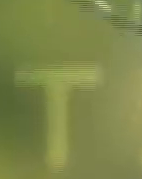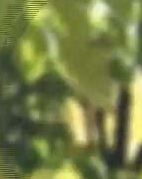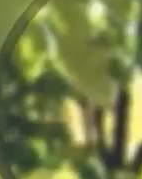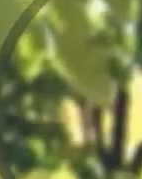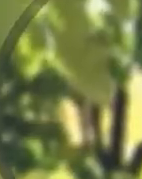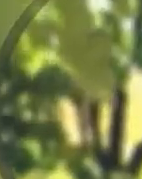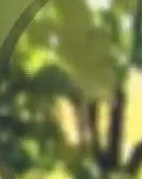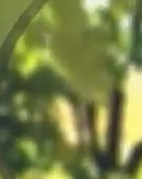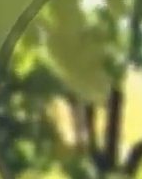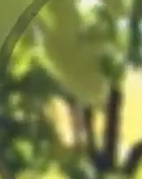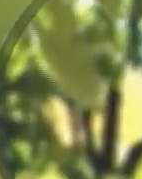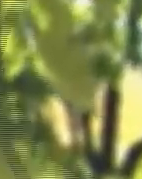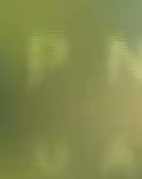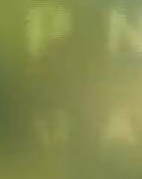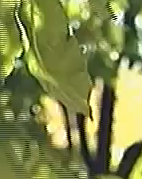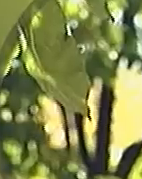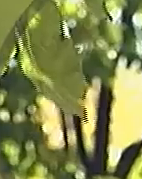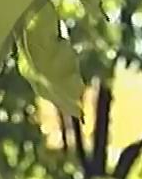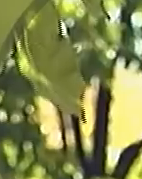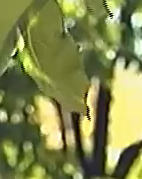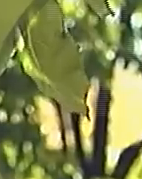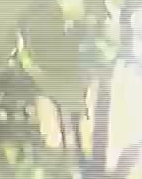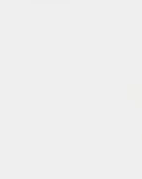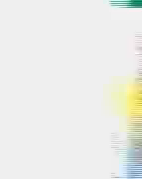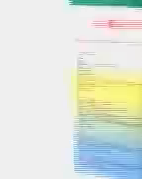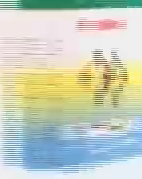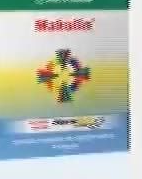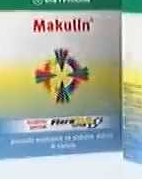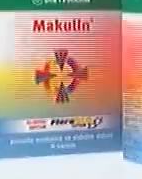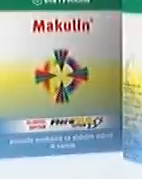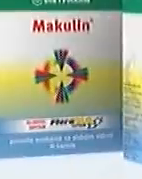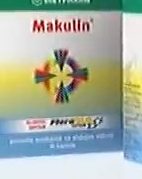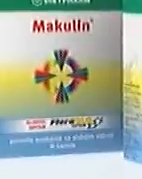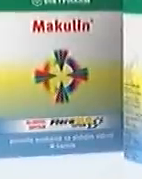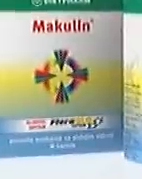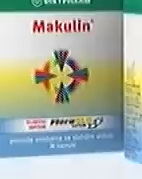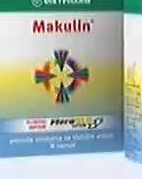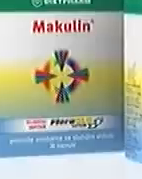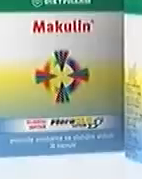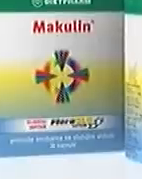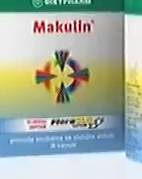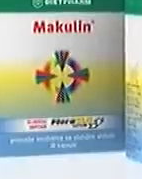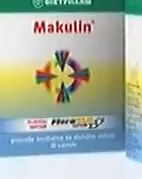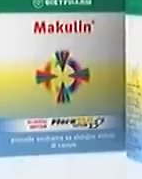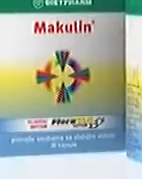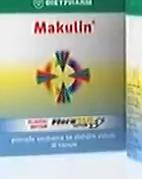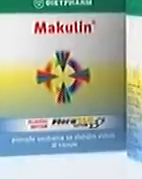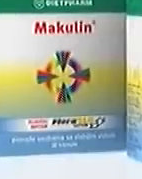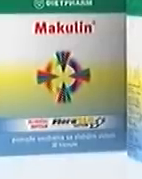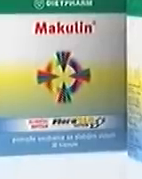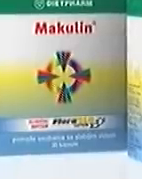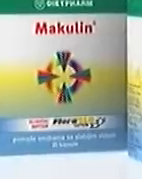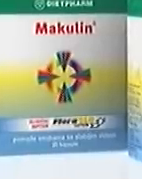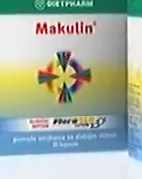naše najdragocenije čulo. Zaštitite ga. Uz Makulin i Makulin Plus se vidi bolje. S dodatkom omega-3 masnih kiselina i snažnih